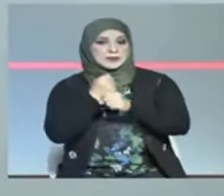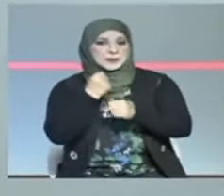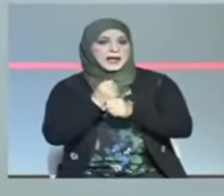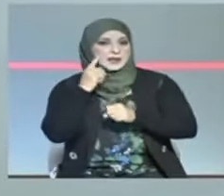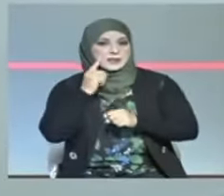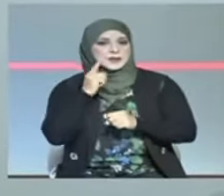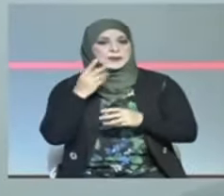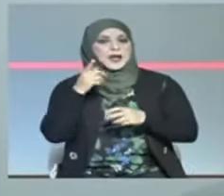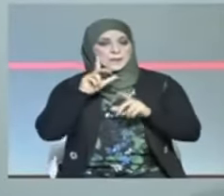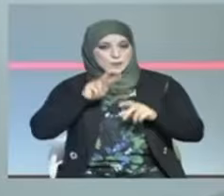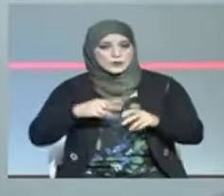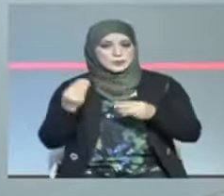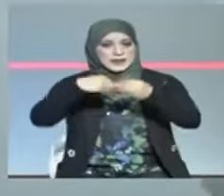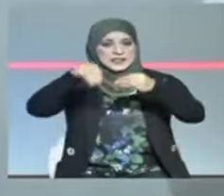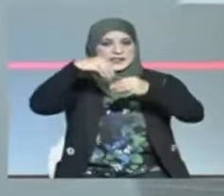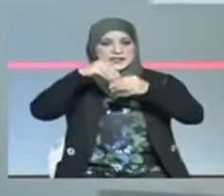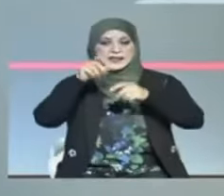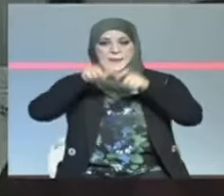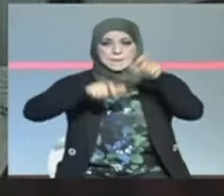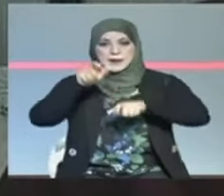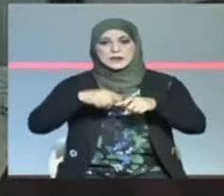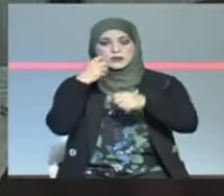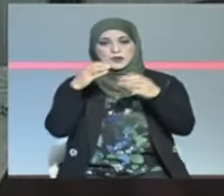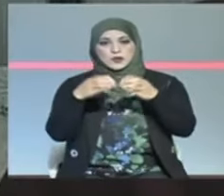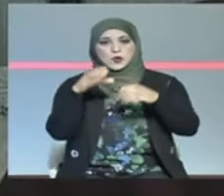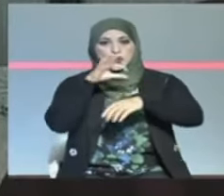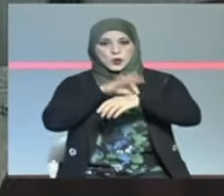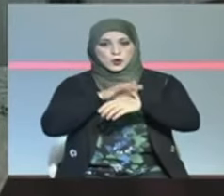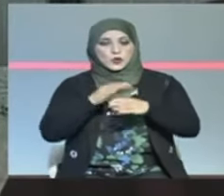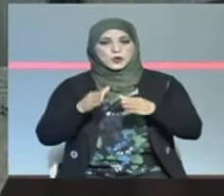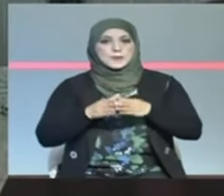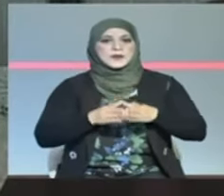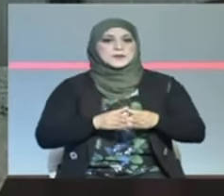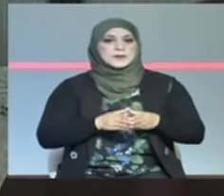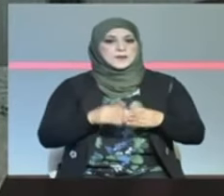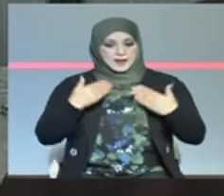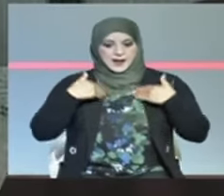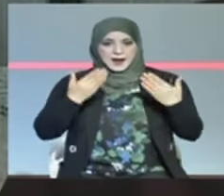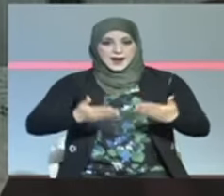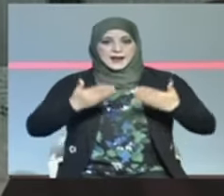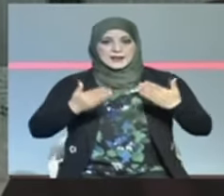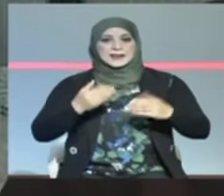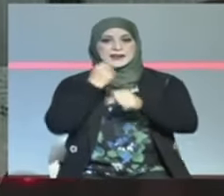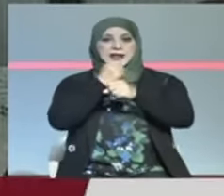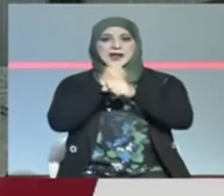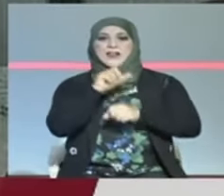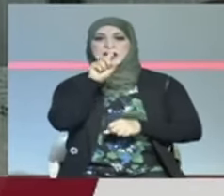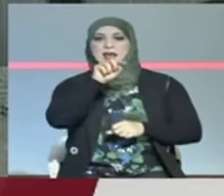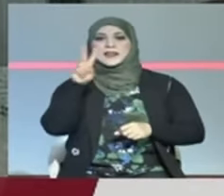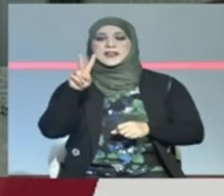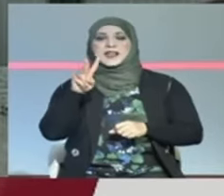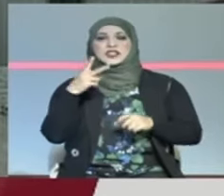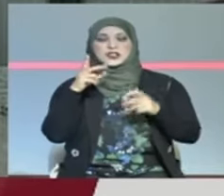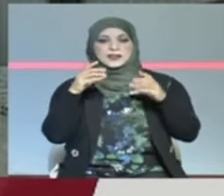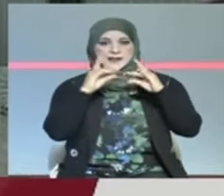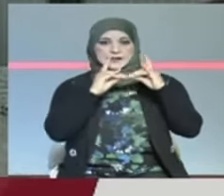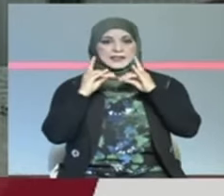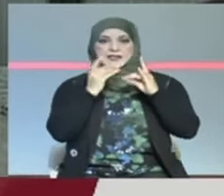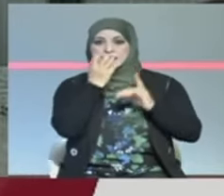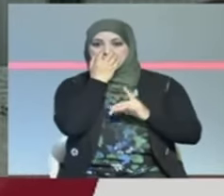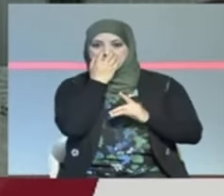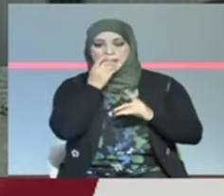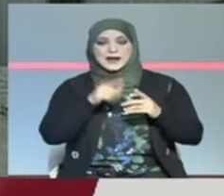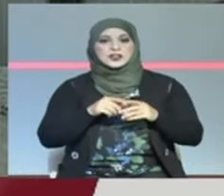الحاجة إلى مزيد من الموارد البشرية في الوقت الحالي نخدمه بأثناء سرير إنعاش كان بودنا نحلو بقيت